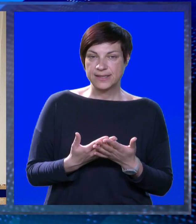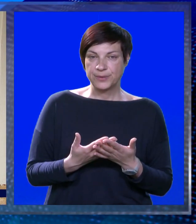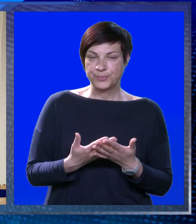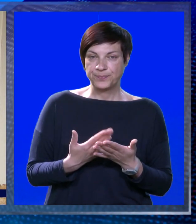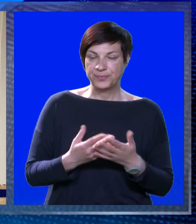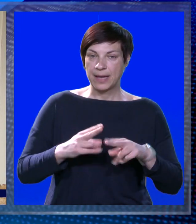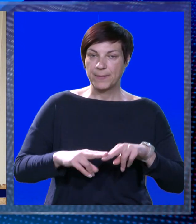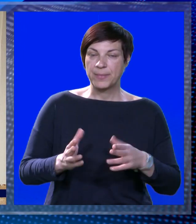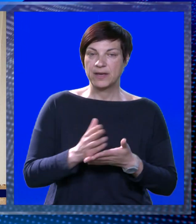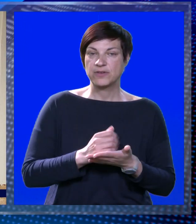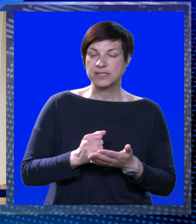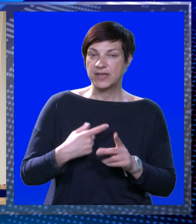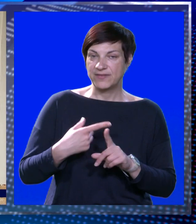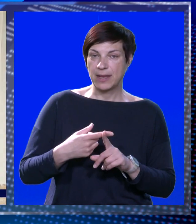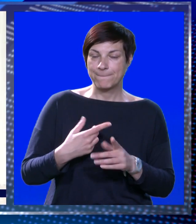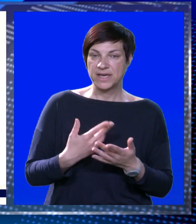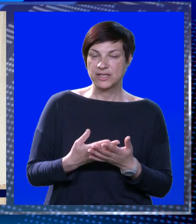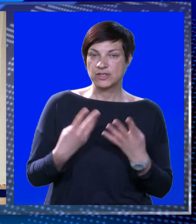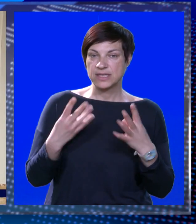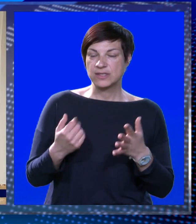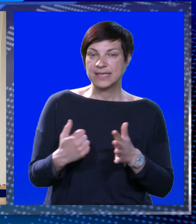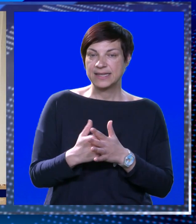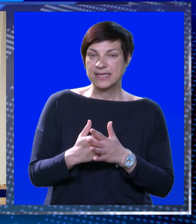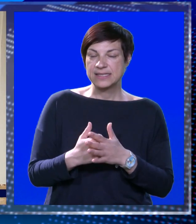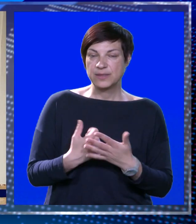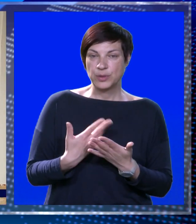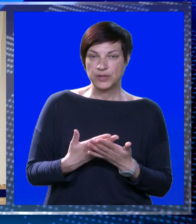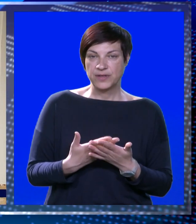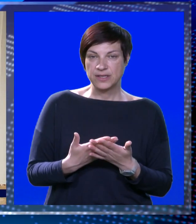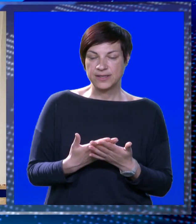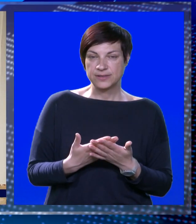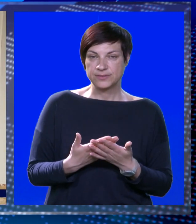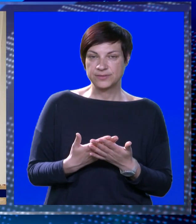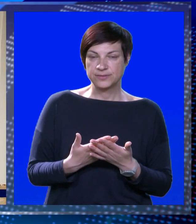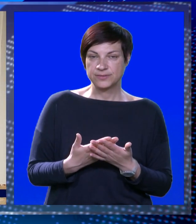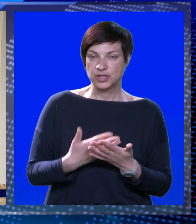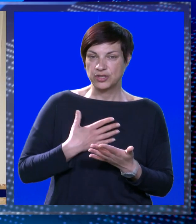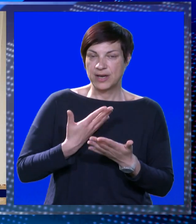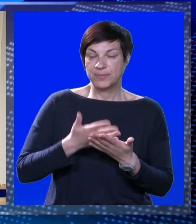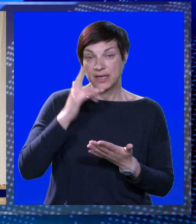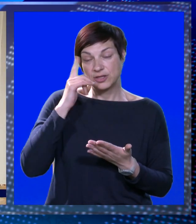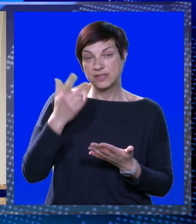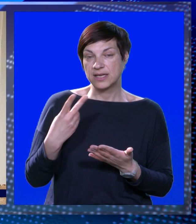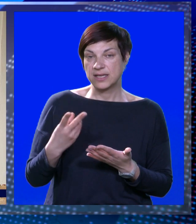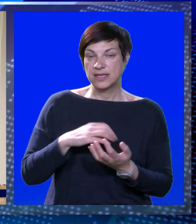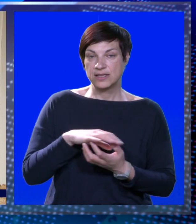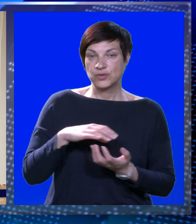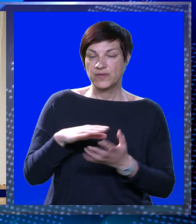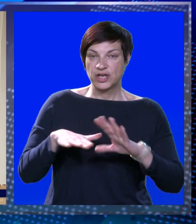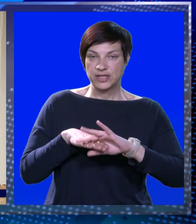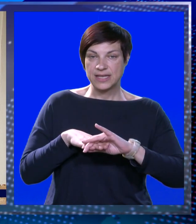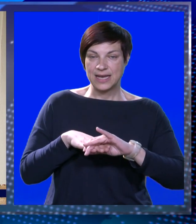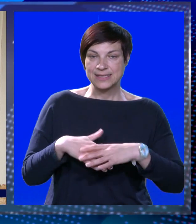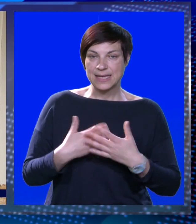odnosno prema pravo ostvarivanja prednosti. 80 bodova je ono što nam daje do znanja da su tu dva